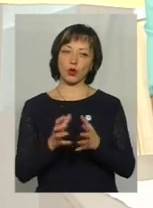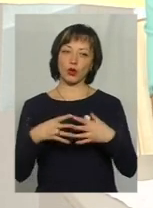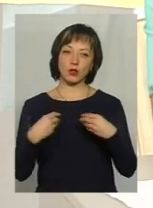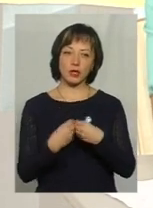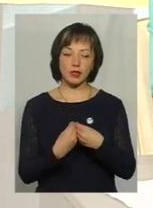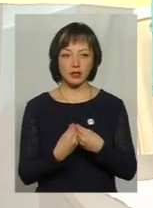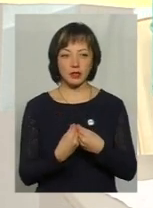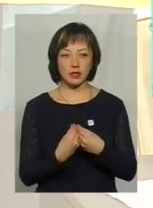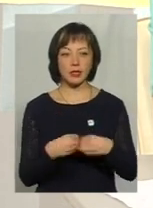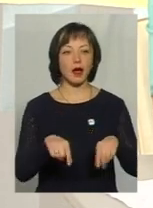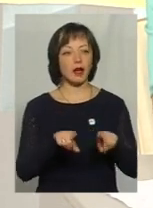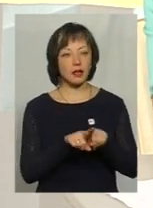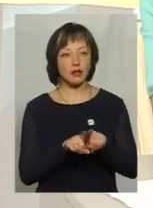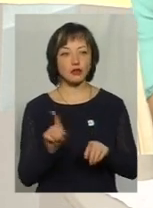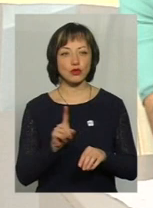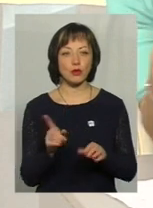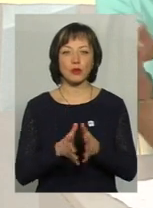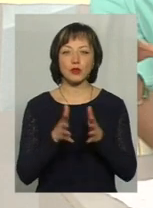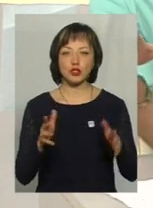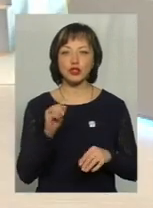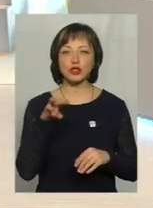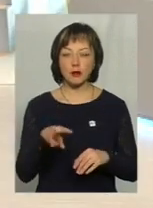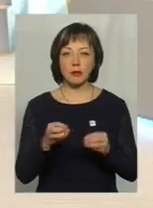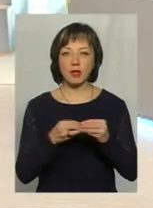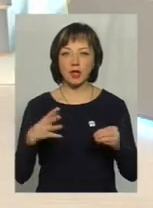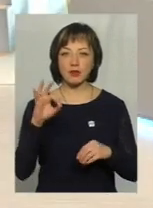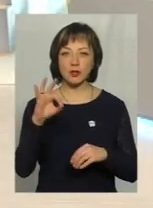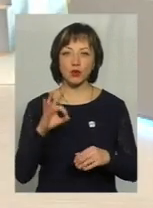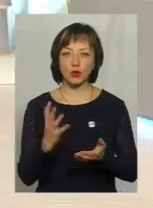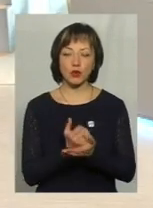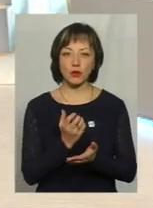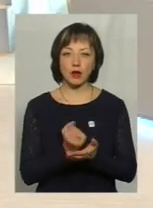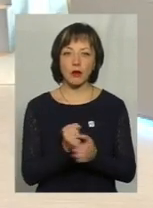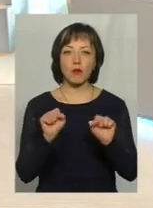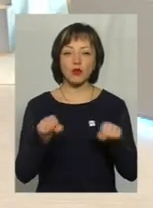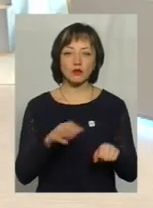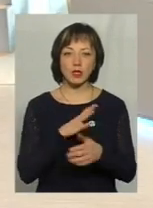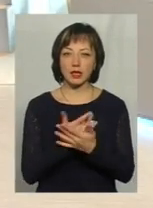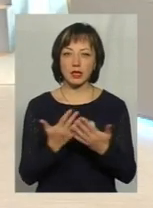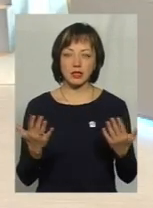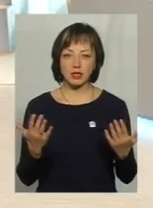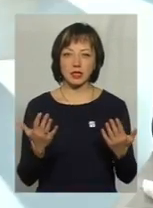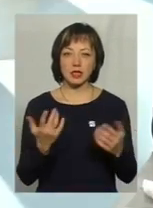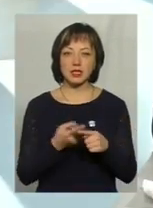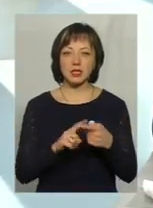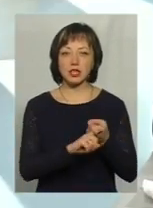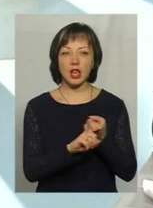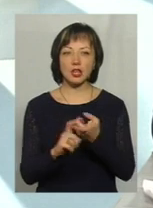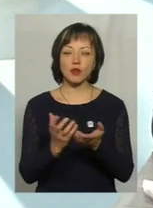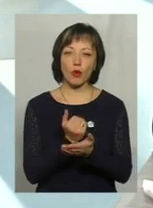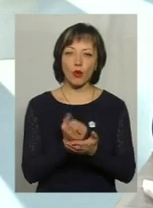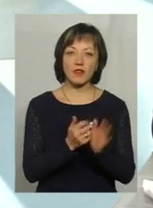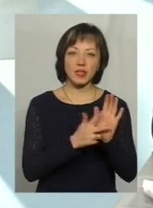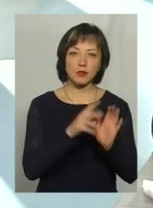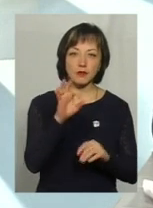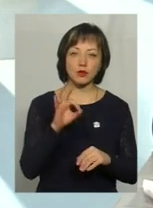такий, що більше, ніж 15% доходів... Це може бути різно. Це взагалі від доходів може бути